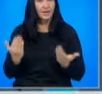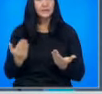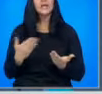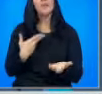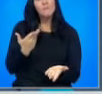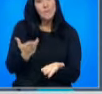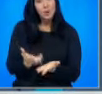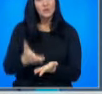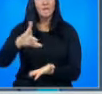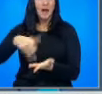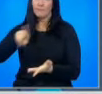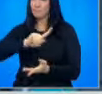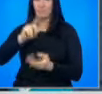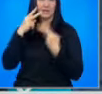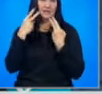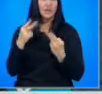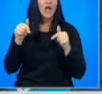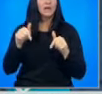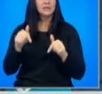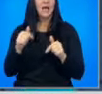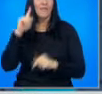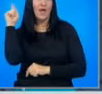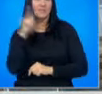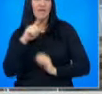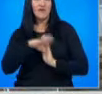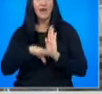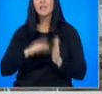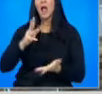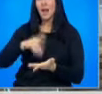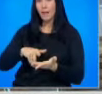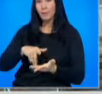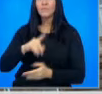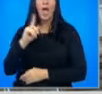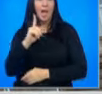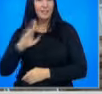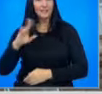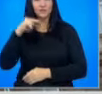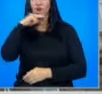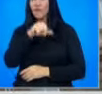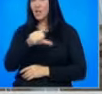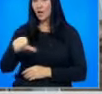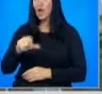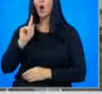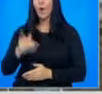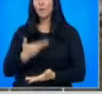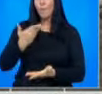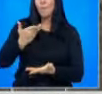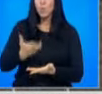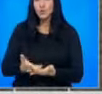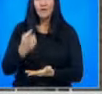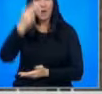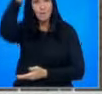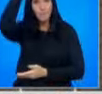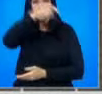да предоставим хляб, а не зрелище. Сега на днемерът е хлябът. Единствената червена линия, която поставят, това е